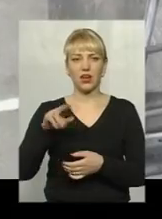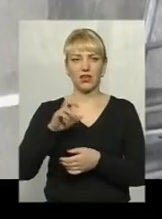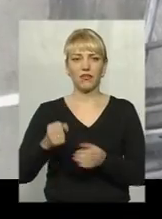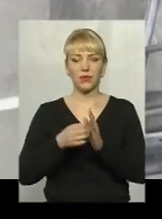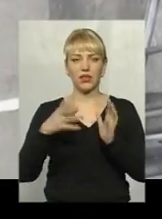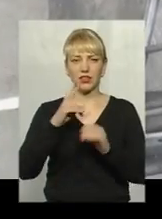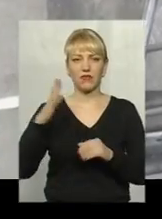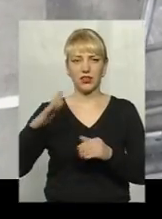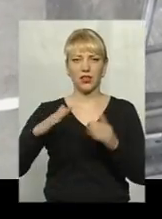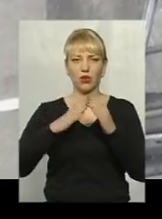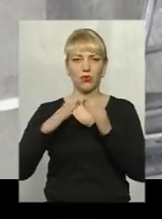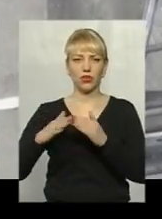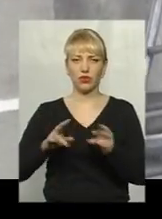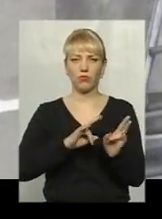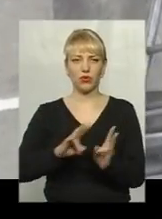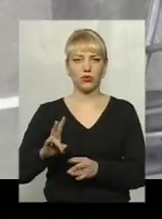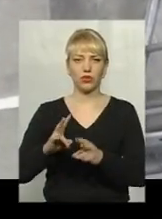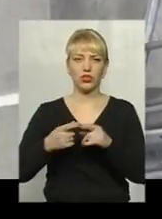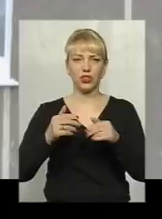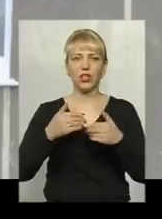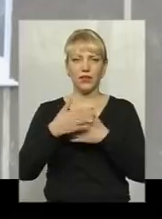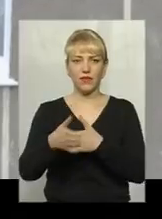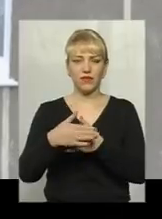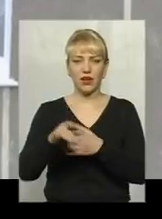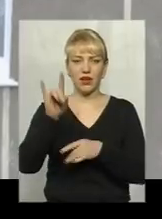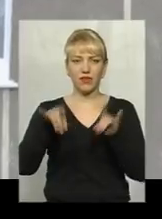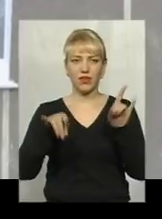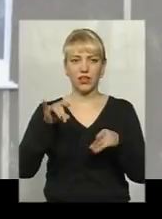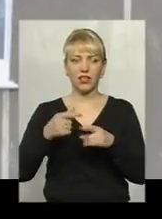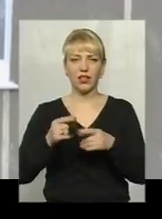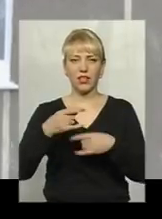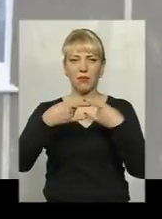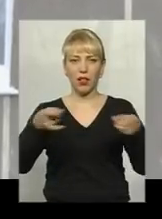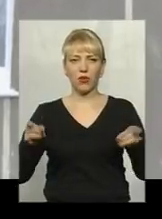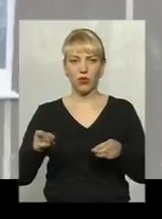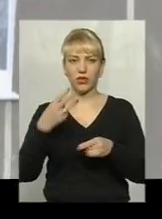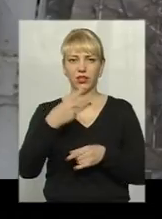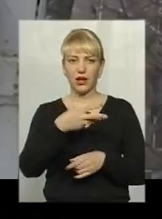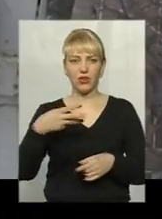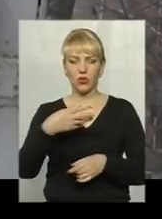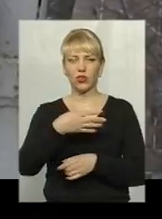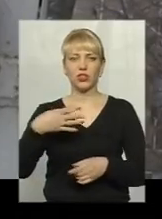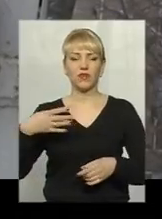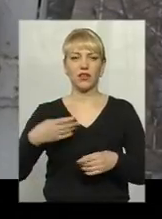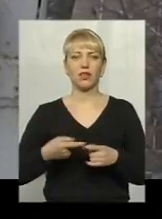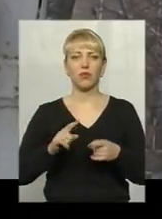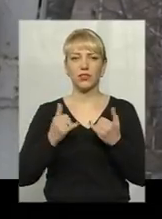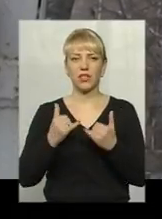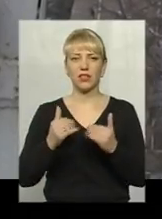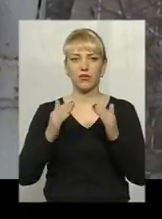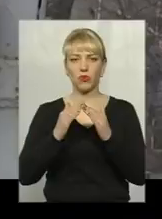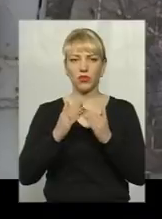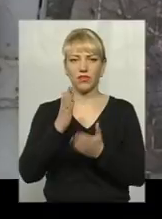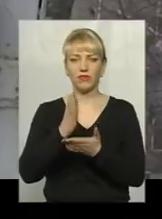квартирах будинку пошкоджені двері, а також віконні рами під'їзду та балкони третього та четвертого поверхів. Наразі у будівлі